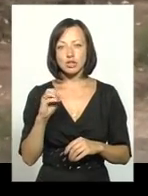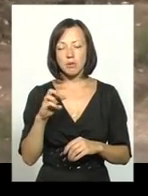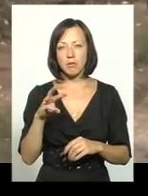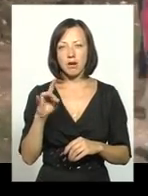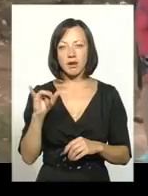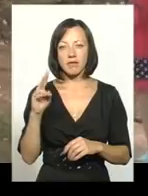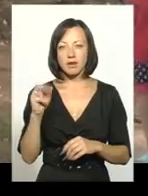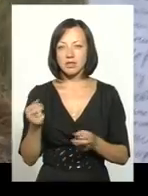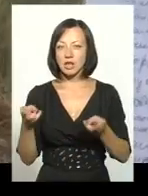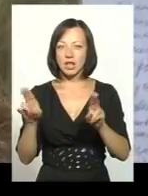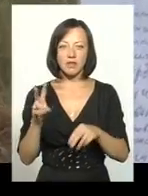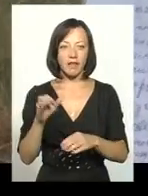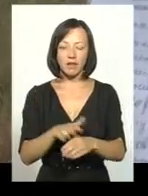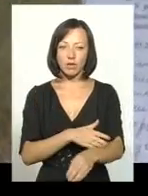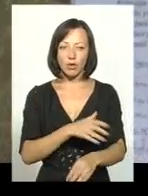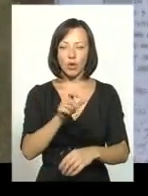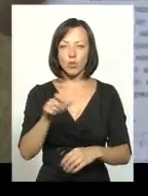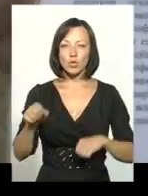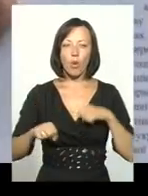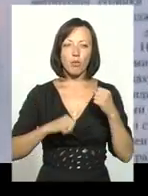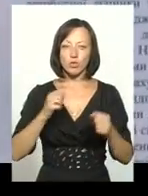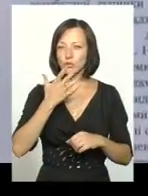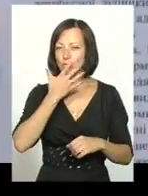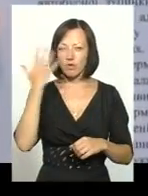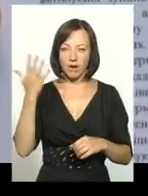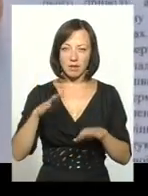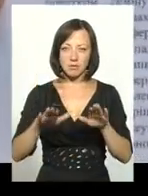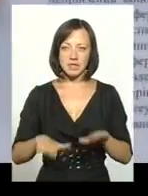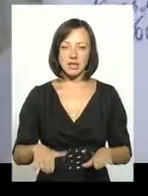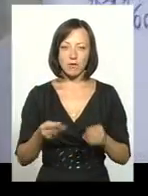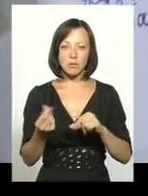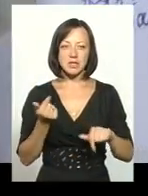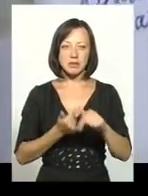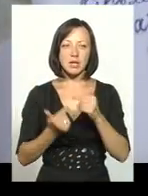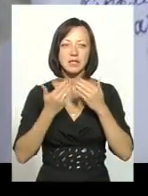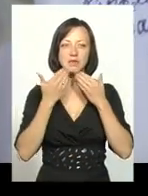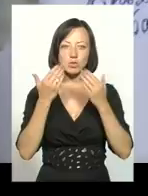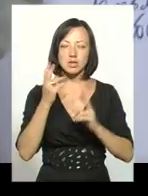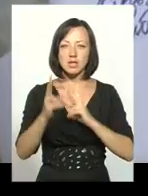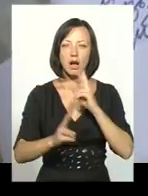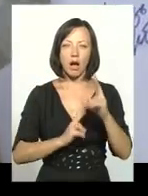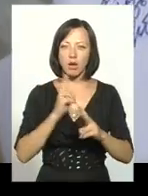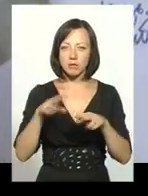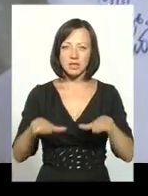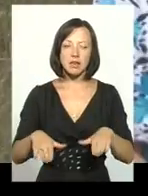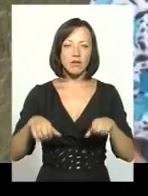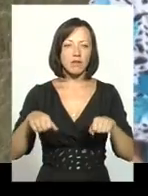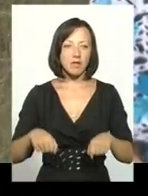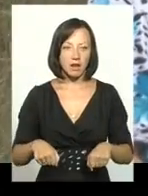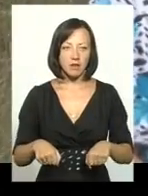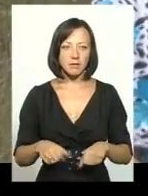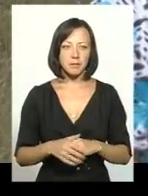залишив ненадовго. Чимбарівчани, обурені з ухвалістю місцевого підприємця, звернулися зі скаргою до місцевої влади.